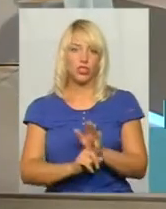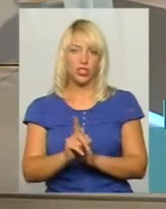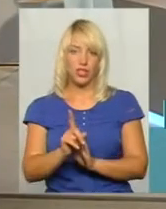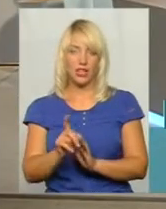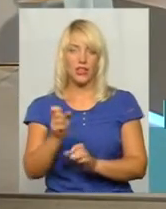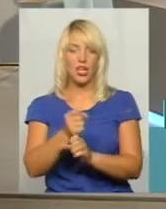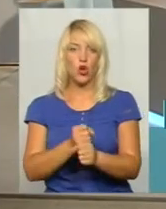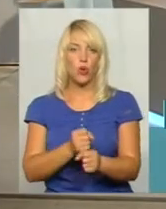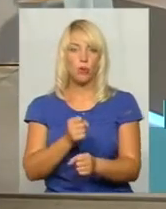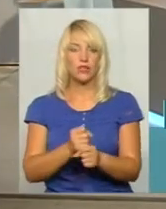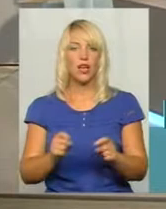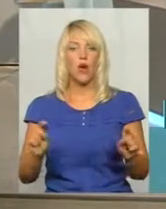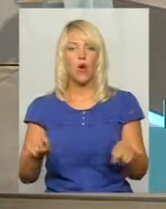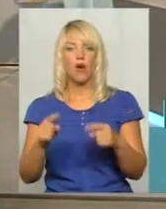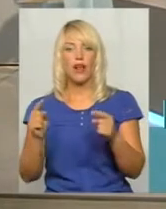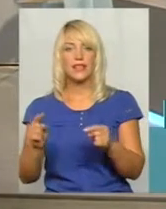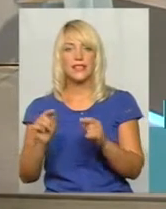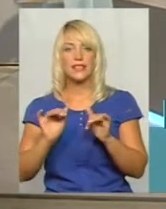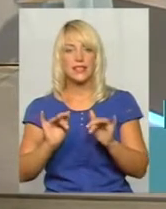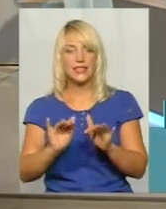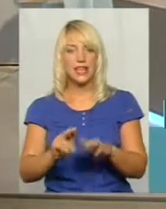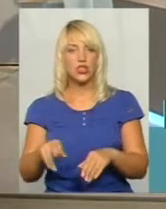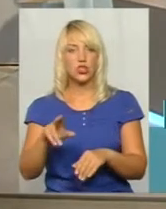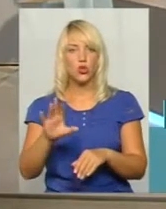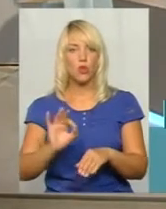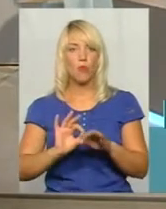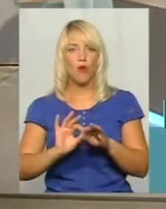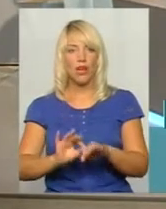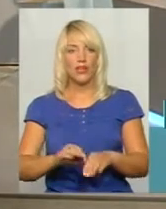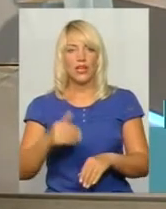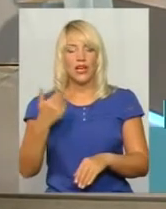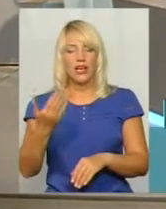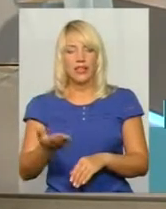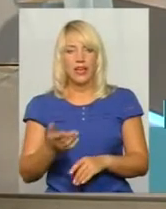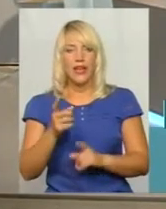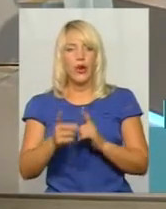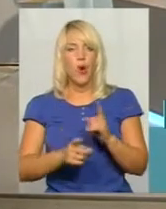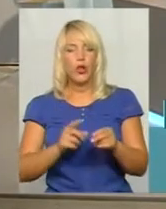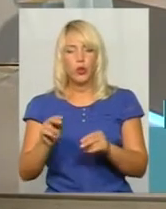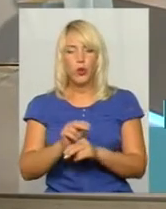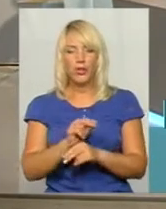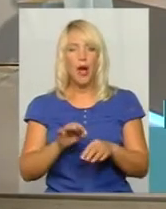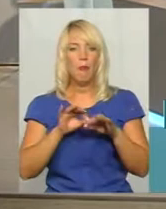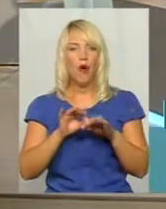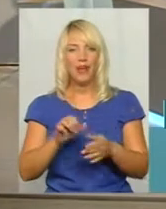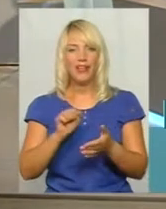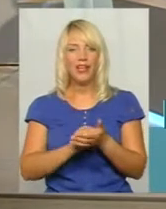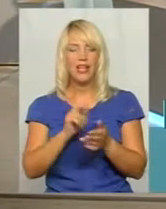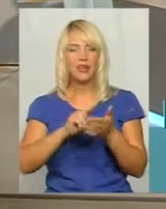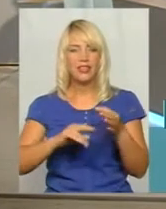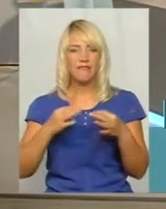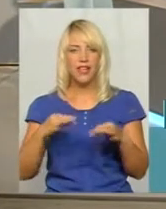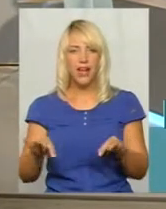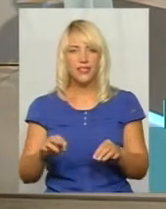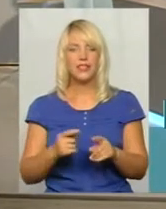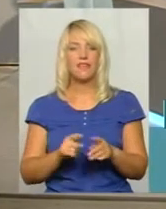робити організаційні заходи щодо проведення її реконструкції, проведення сертифікації злітно-посадкової